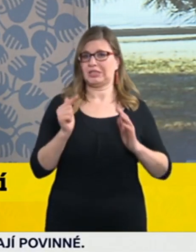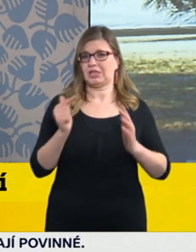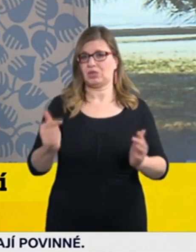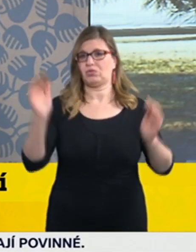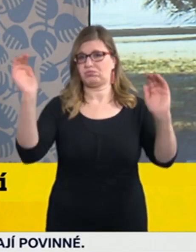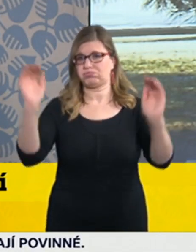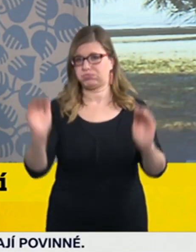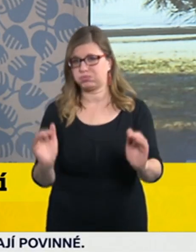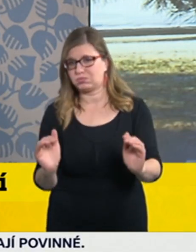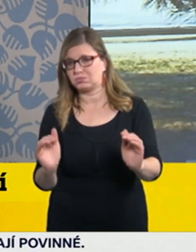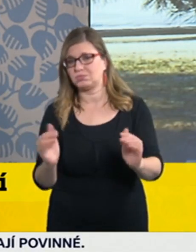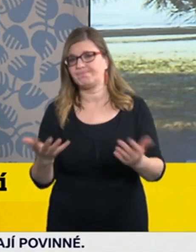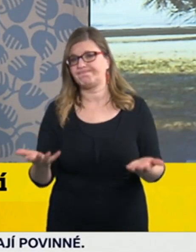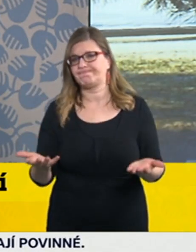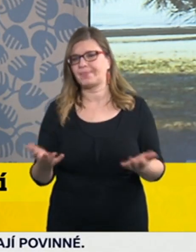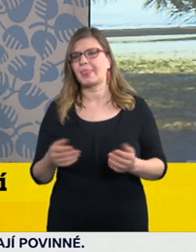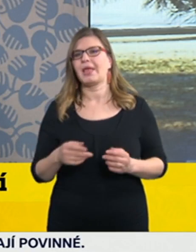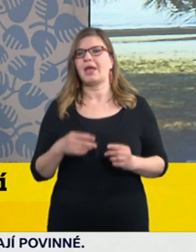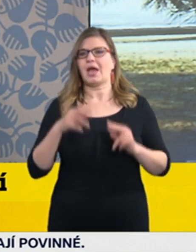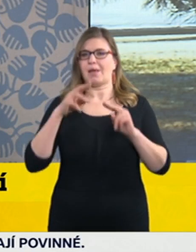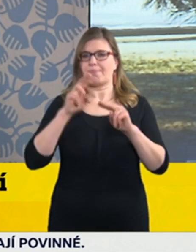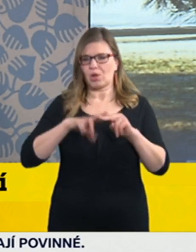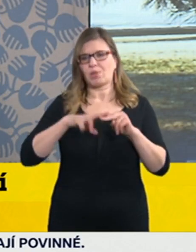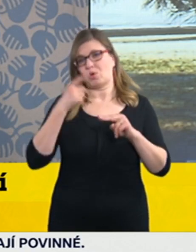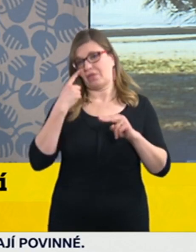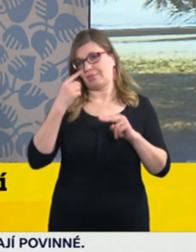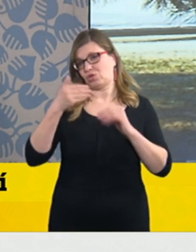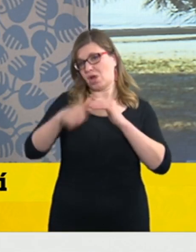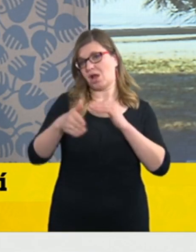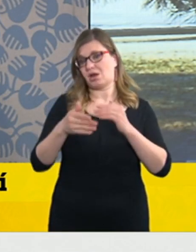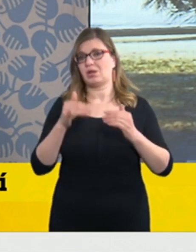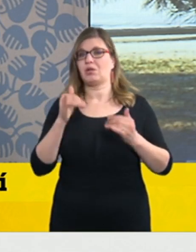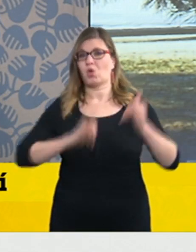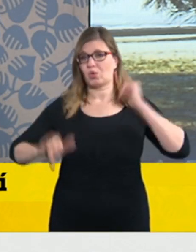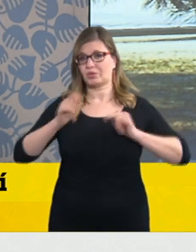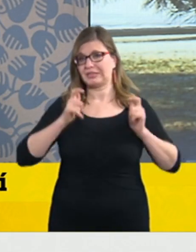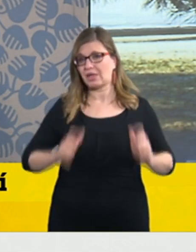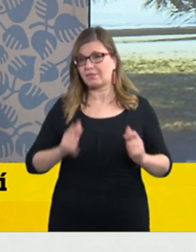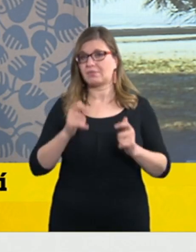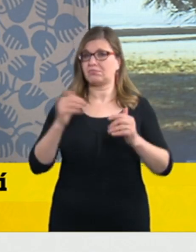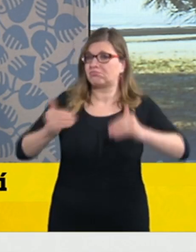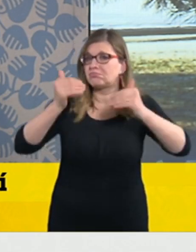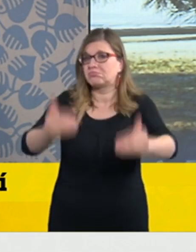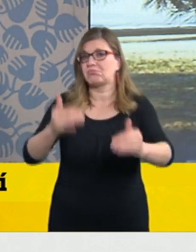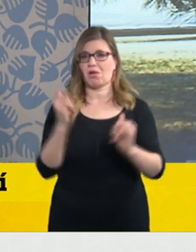potřeba opět požádat o nouzový stav. Nicméně my mezi tím pracujeme na přípravě